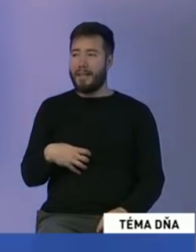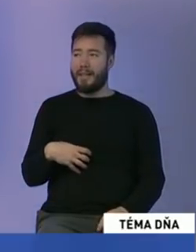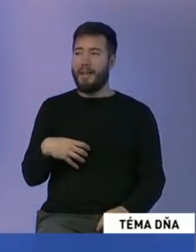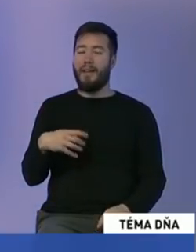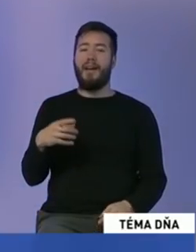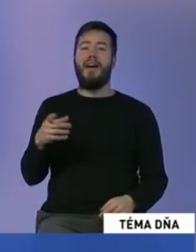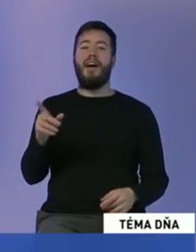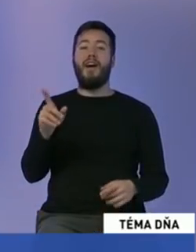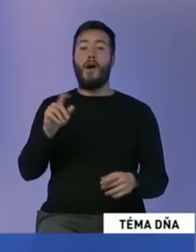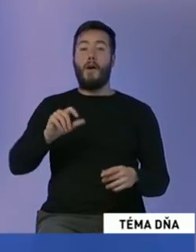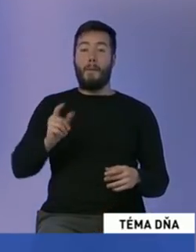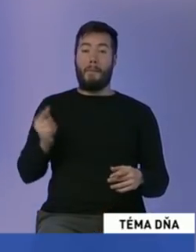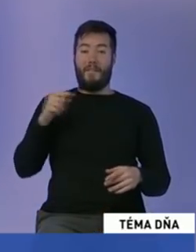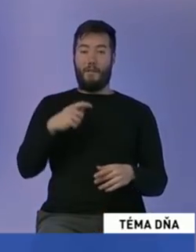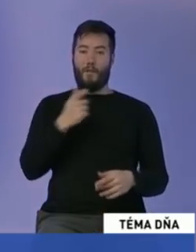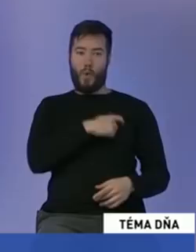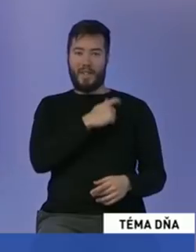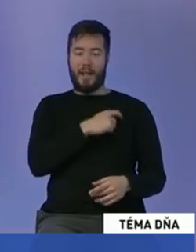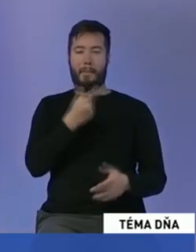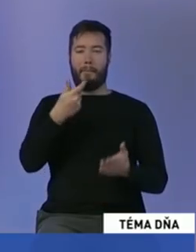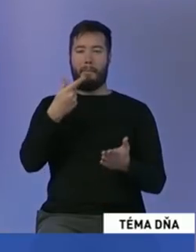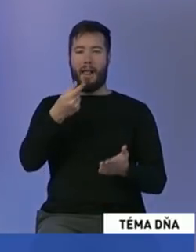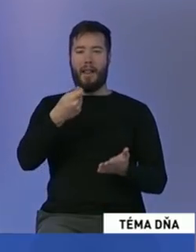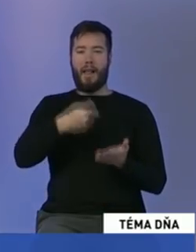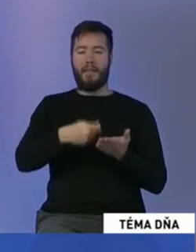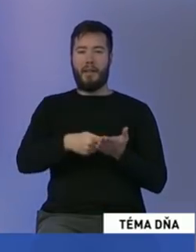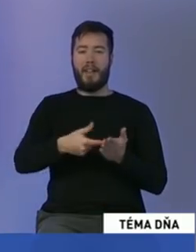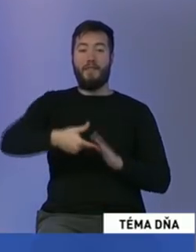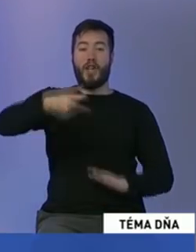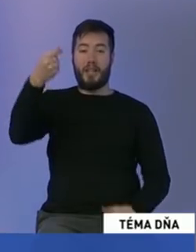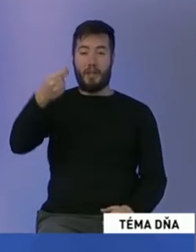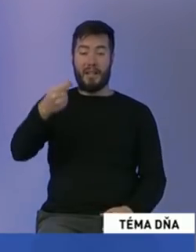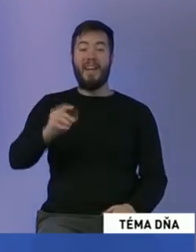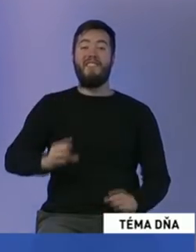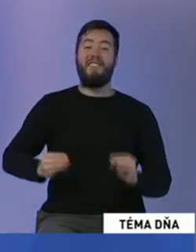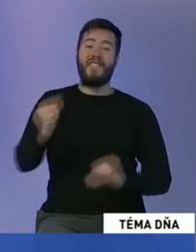zdvojnásobili platy. Dnes majú mnohí z nich vyššie platy, ako má pán premiér.